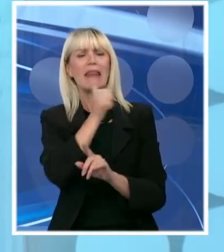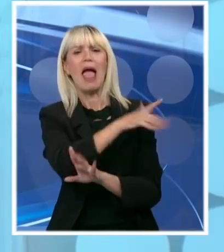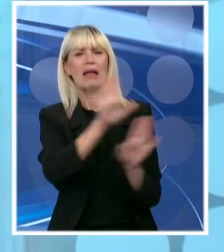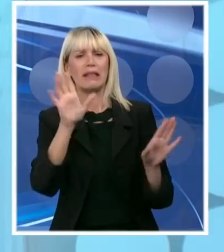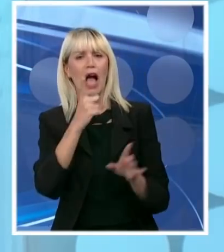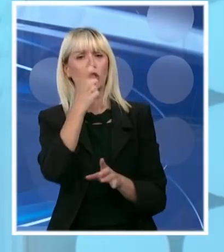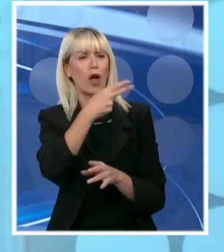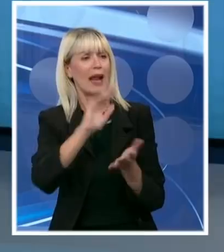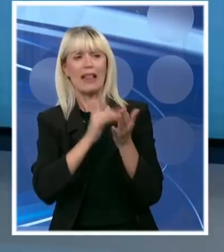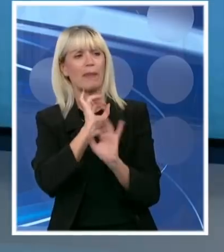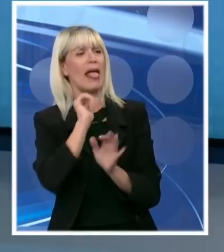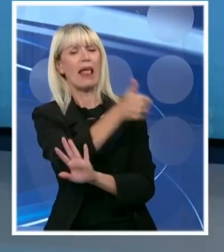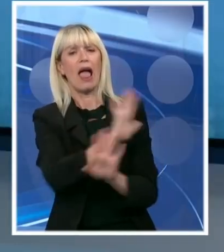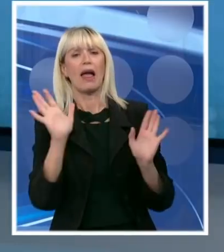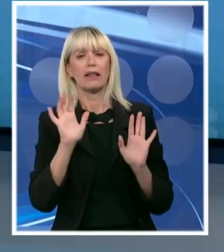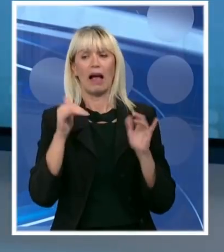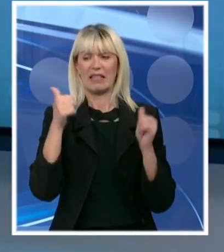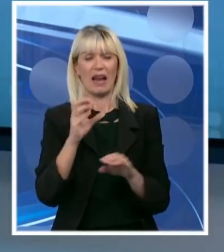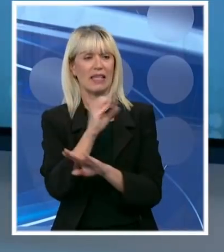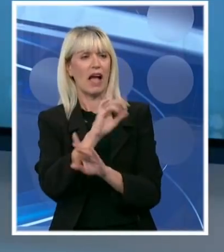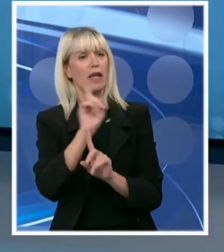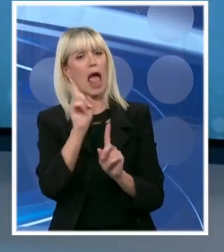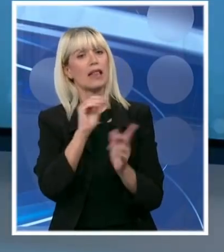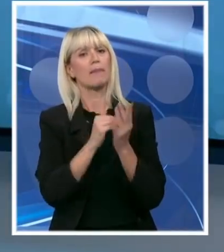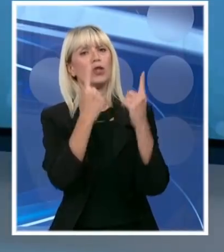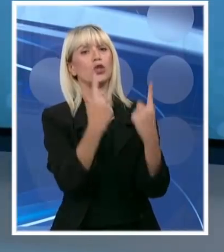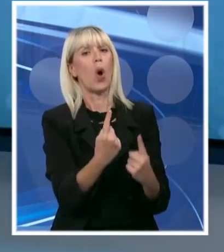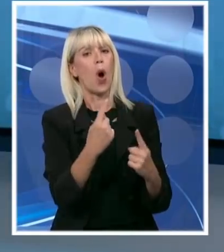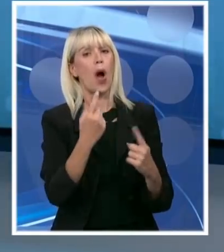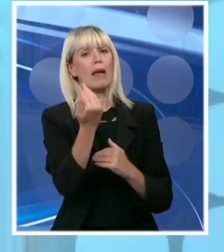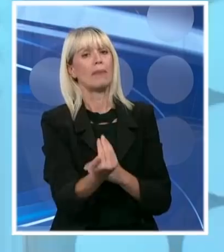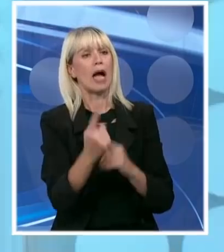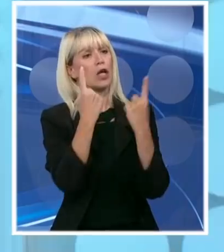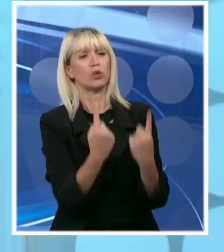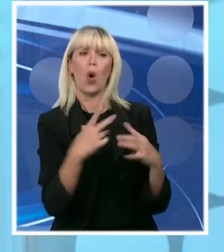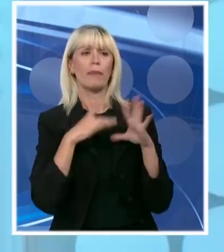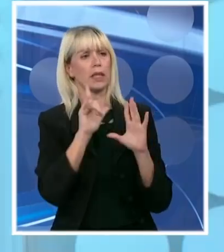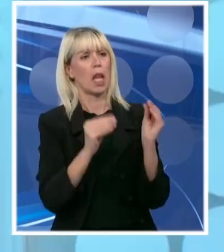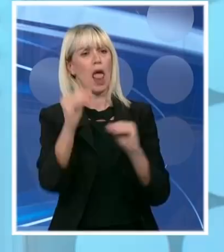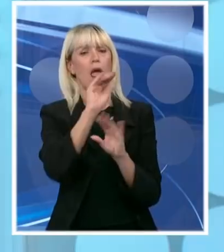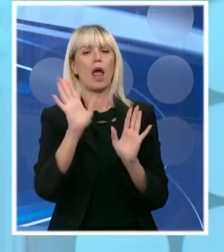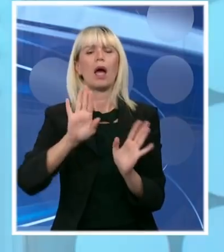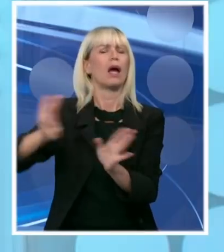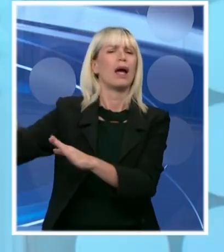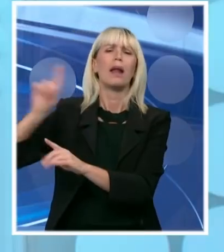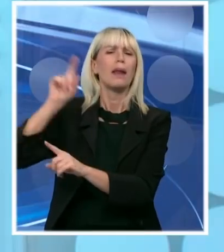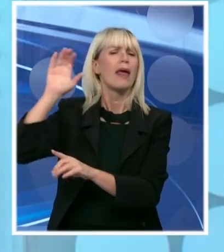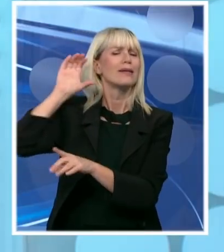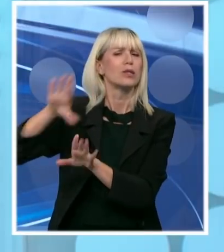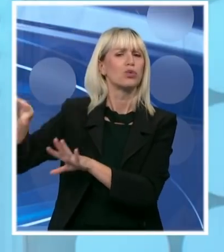dajete ni to. Danas vam oni kažu zamrznite plate, zamrznite penzije. Tako je. Mi vodimo računa o svemu.